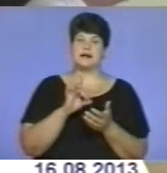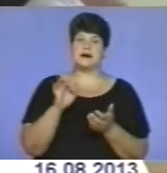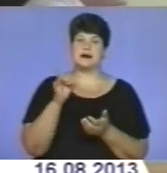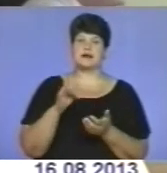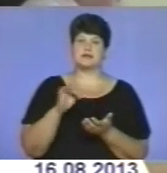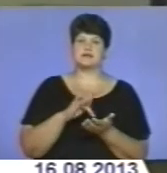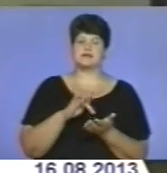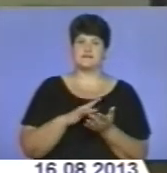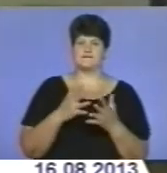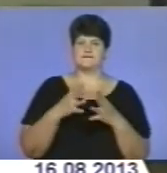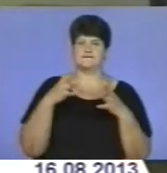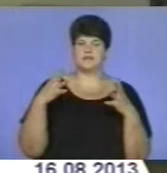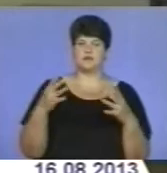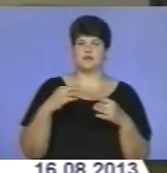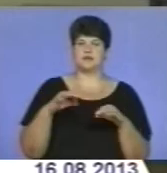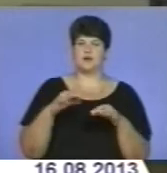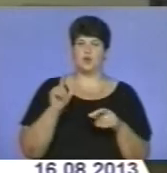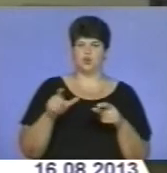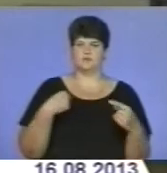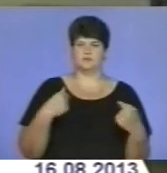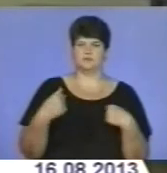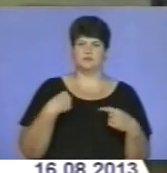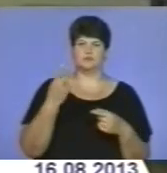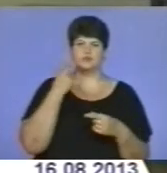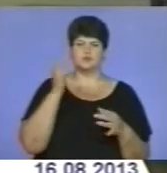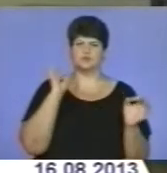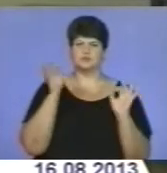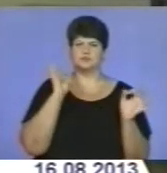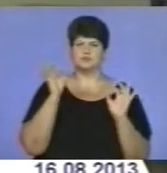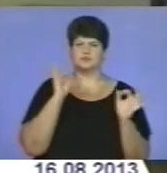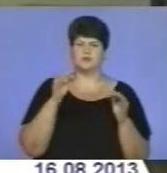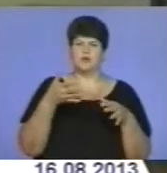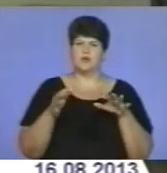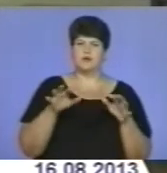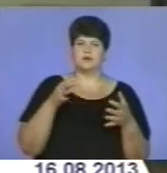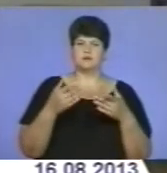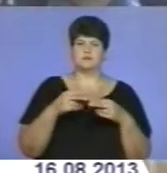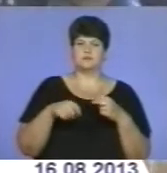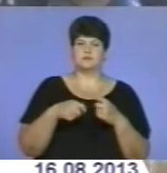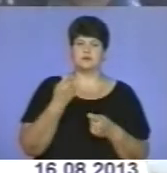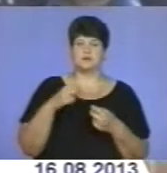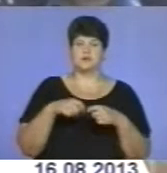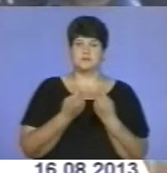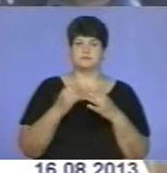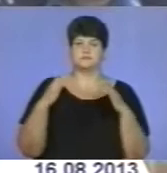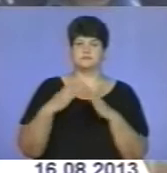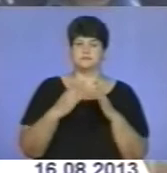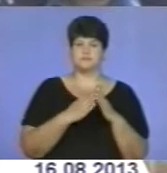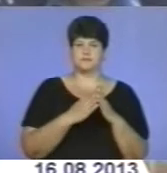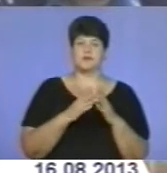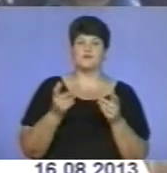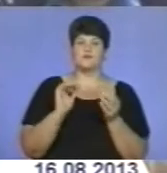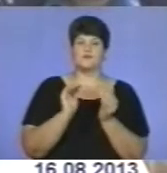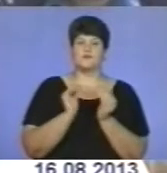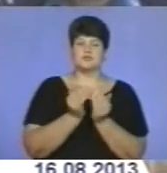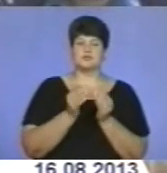великого вагового транспорту. Люди страждають від постійного шуму, від вібрації, руйнюються будівлі у центрі міста. Питання руху вантажів міськими дорогами